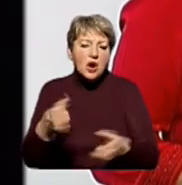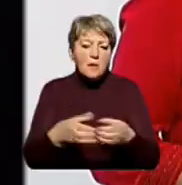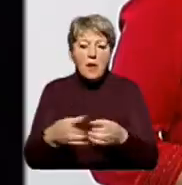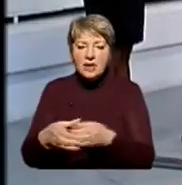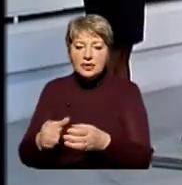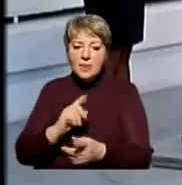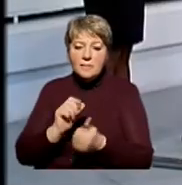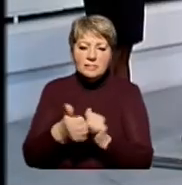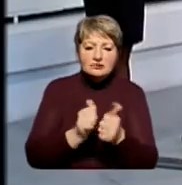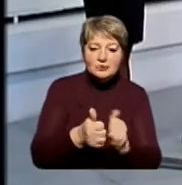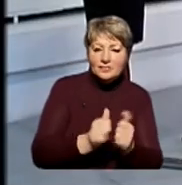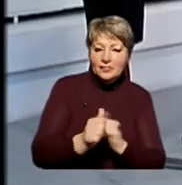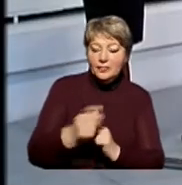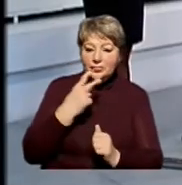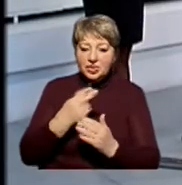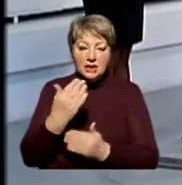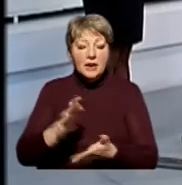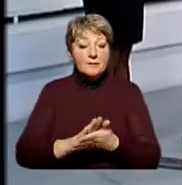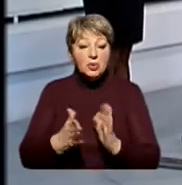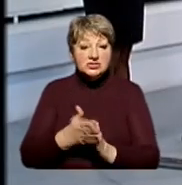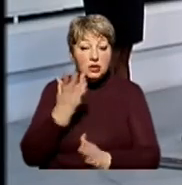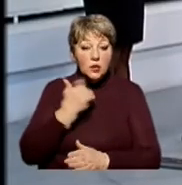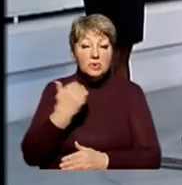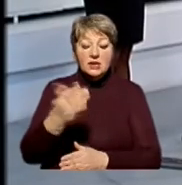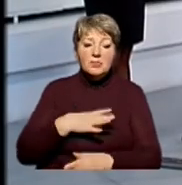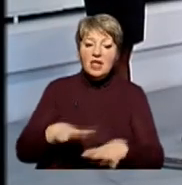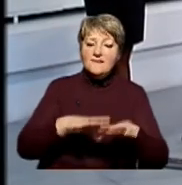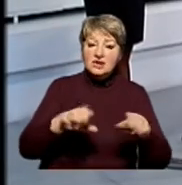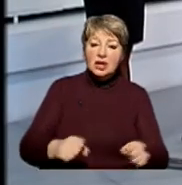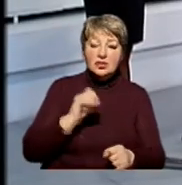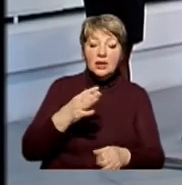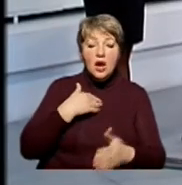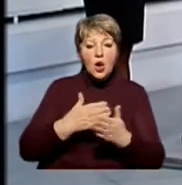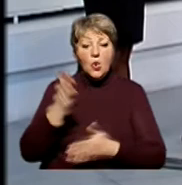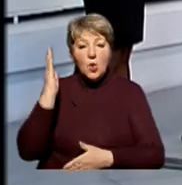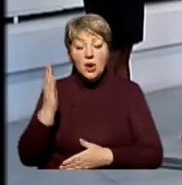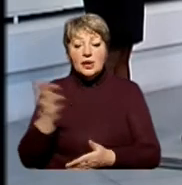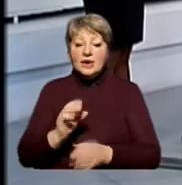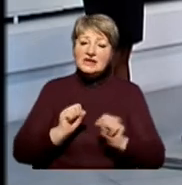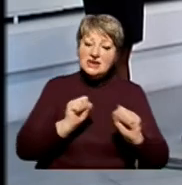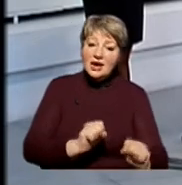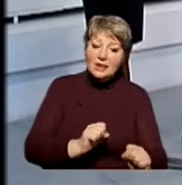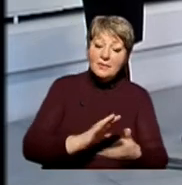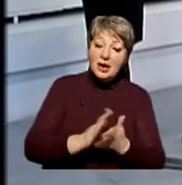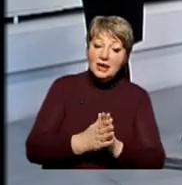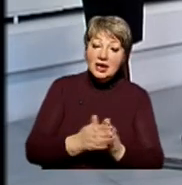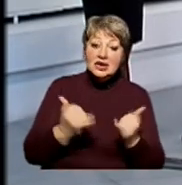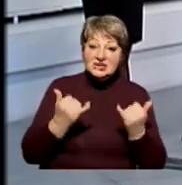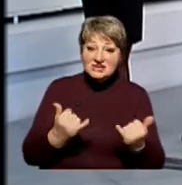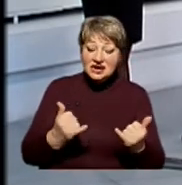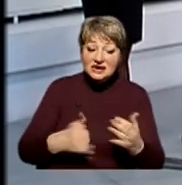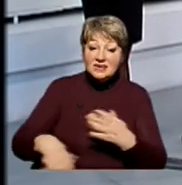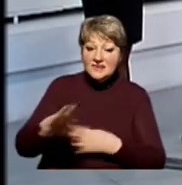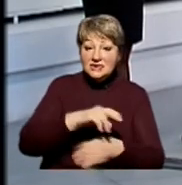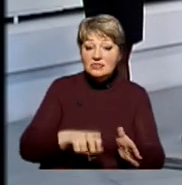вони поміняли, вони як флюгери. Подивіться на їхню позицію, коли вони були при владі, як вони голосували, які позиції вони захищали. Зараз, та, перед виборами